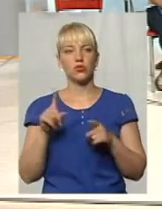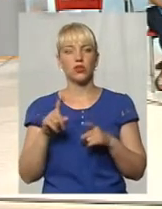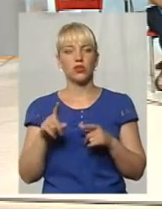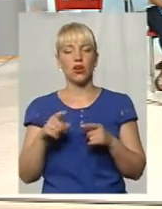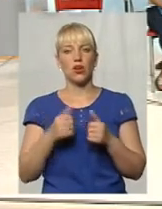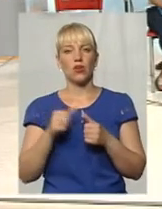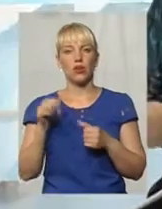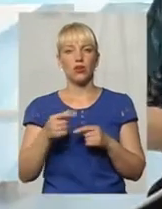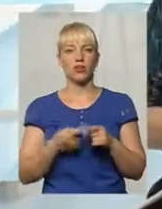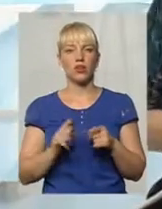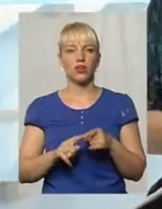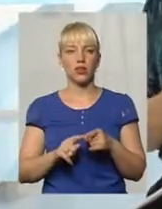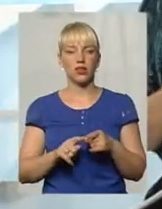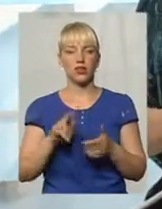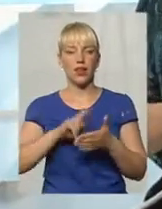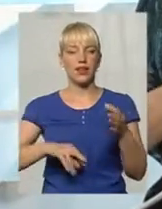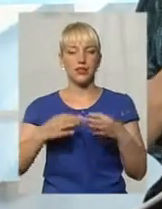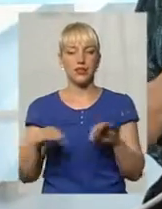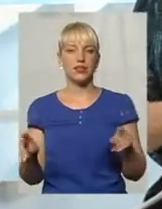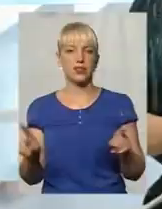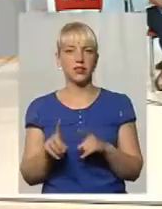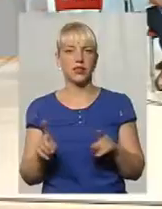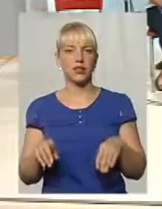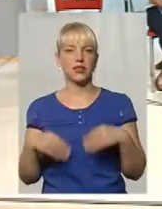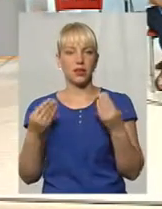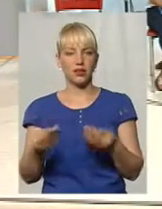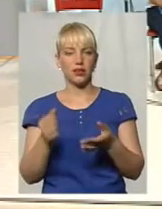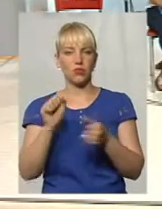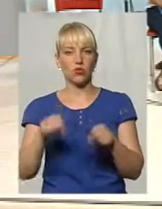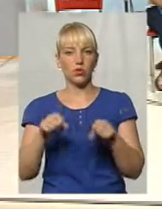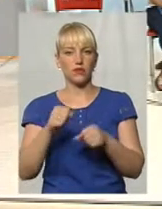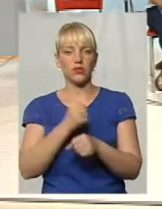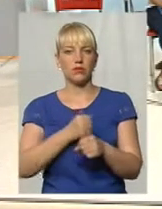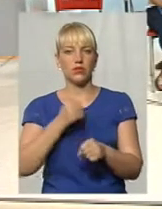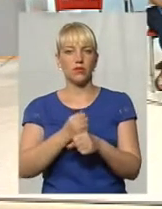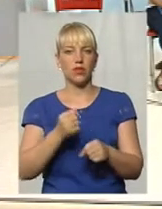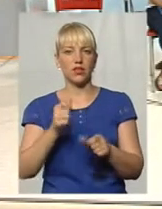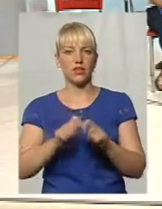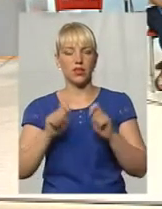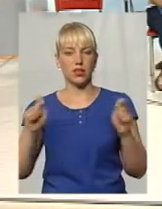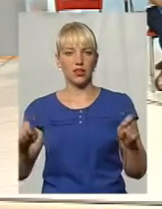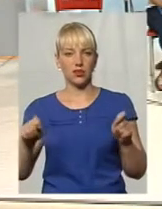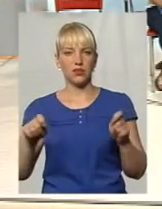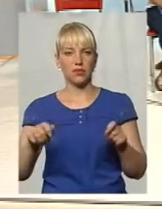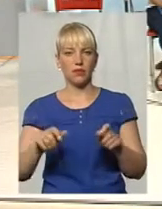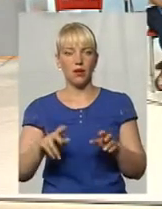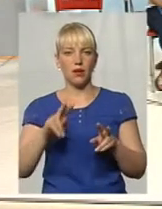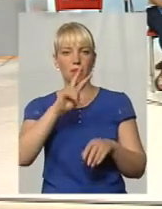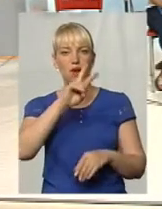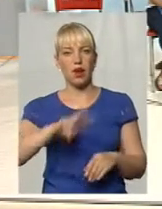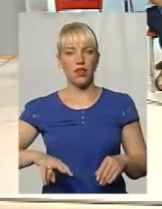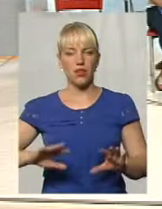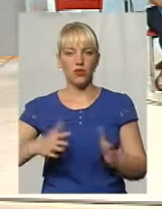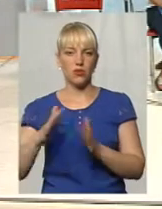що окрім кієї ліцензії, яка дає можливість працювати відкрито, паралельно відбувається